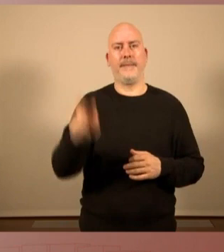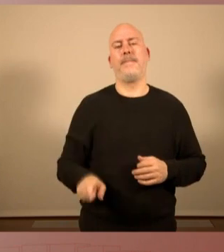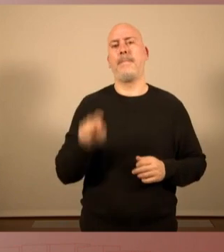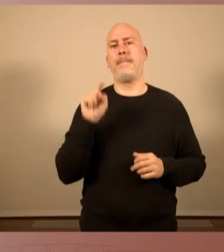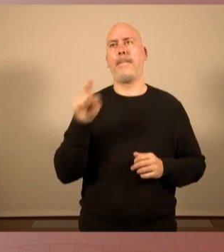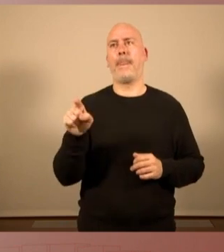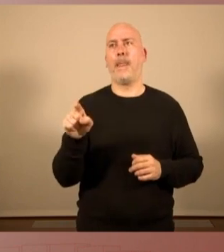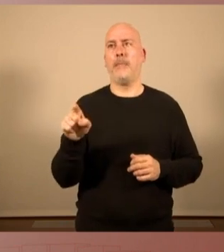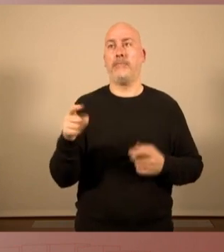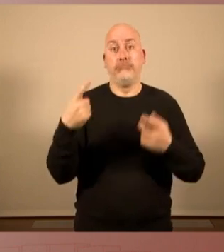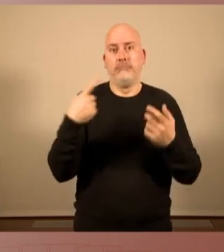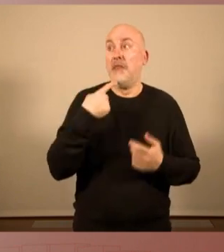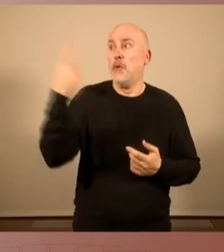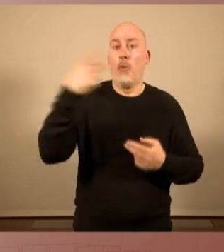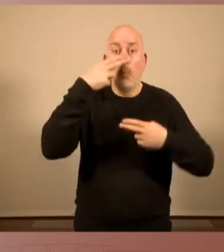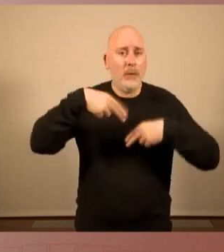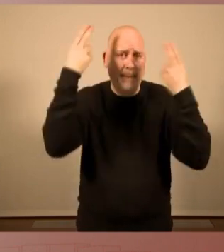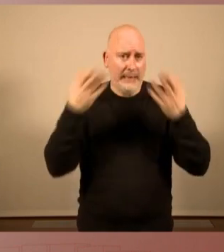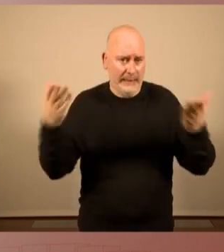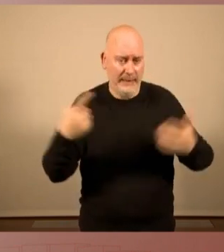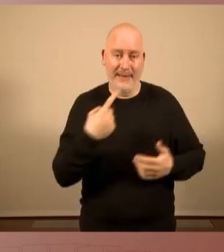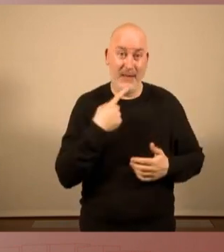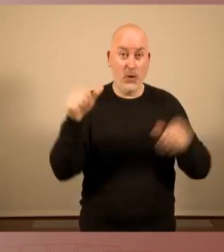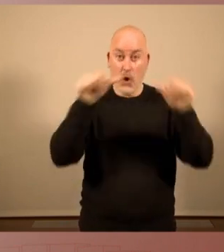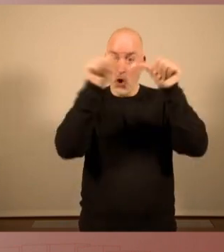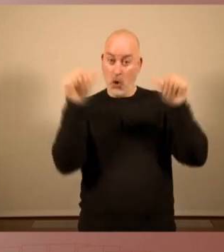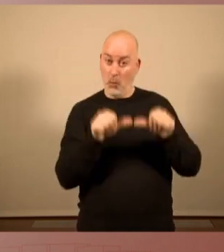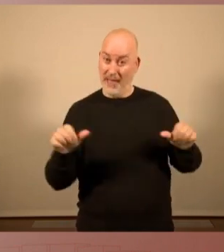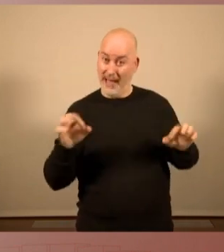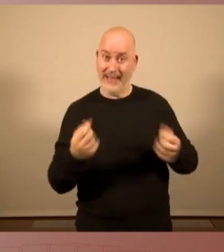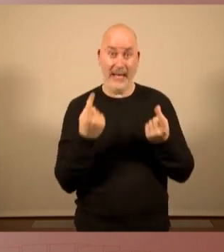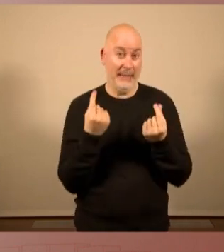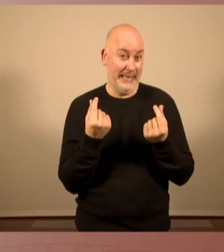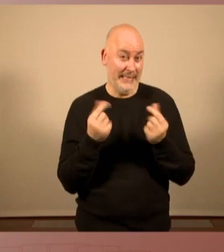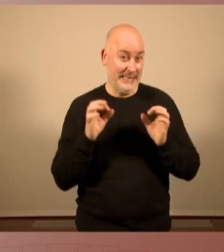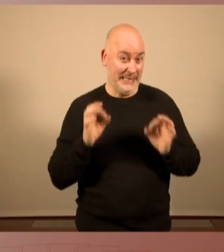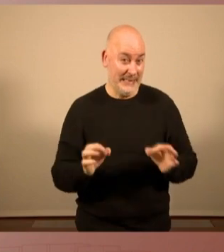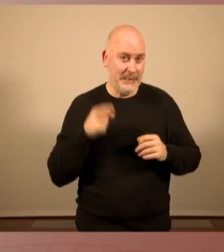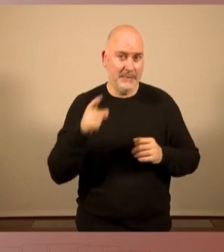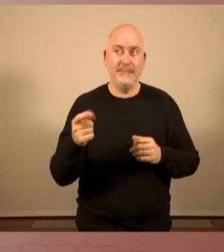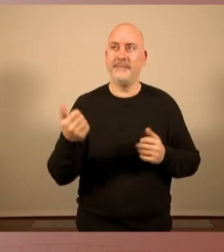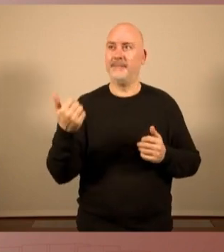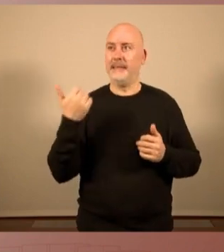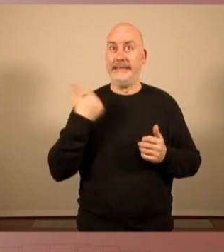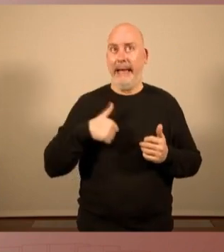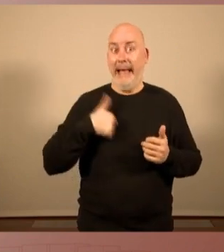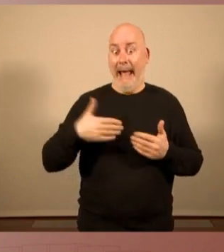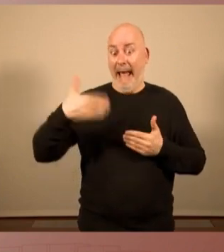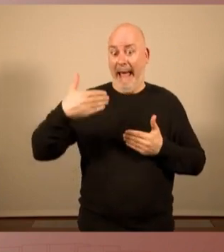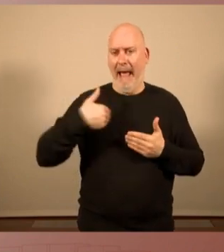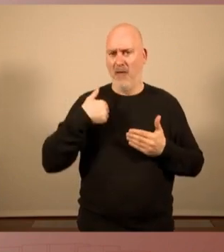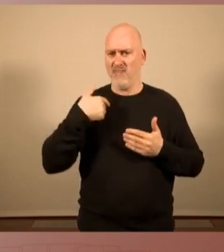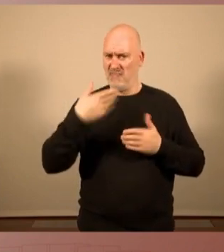sosté, diu públicament, que el model vigent del capitalisme ja no és ni viable ni